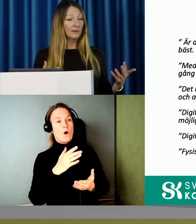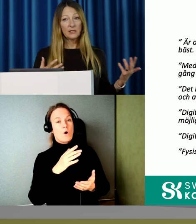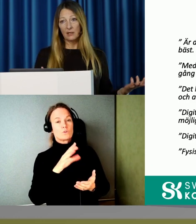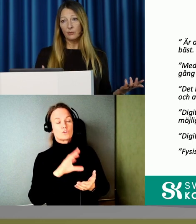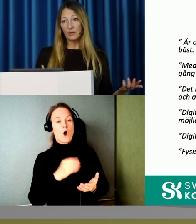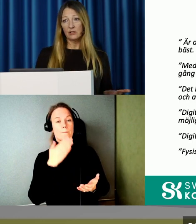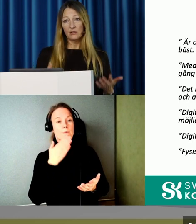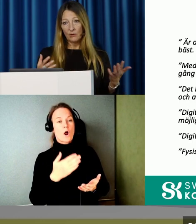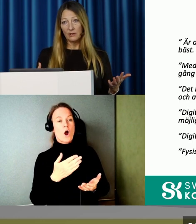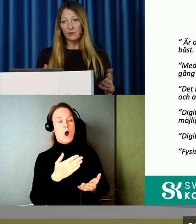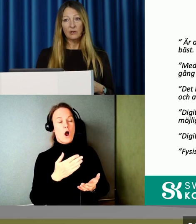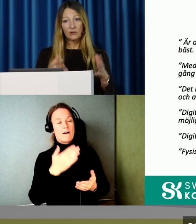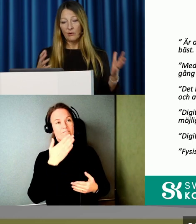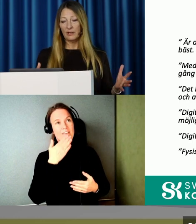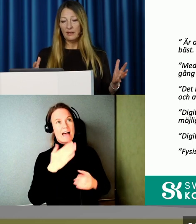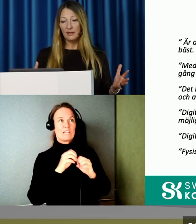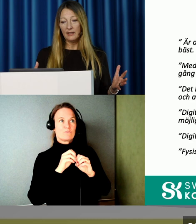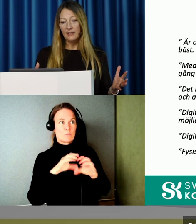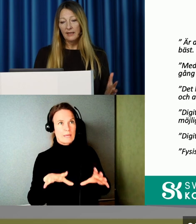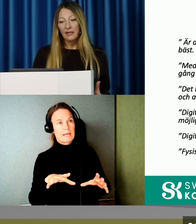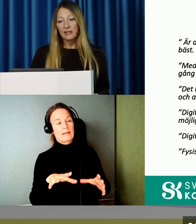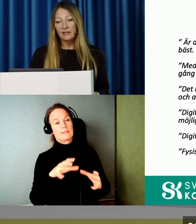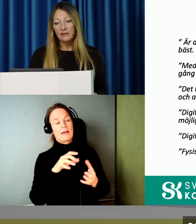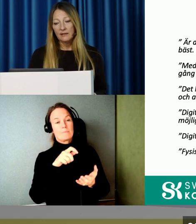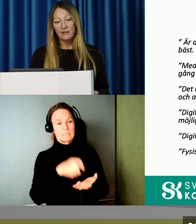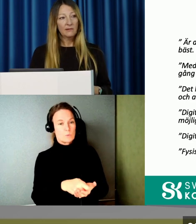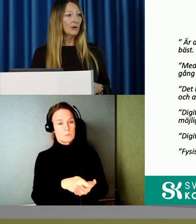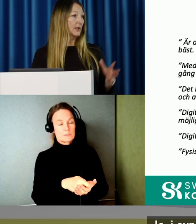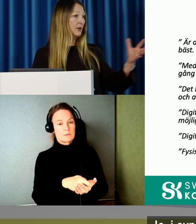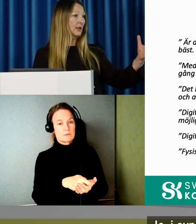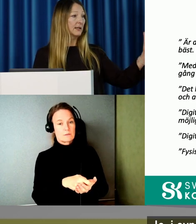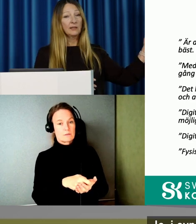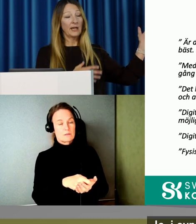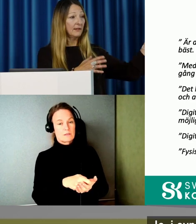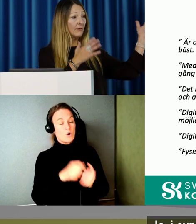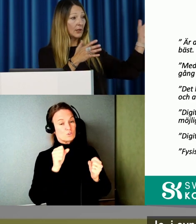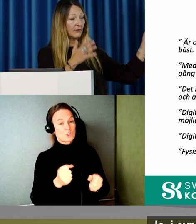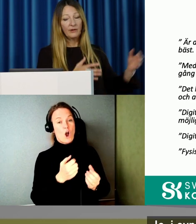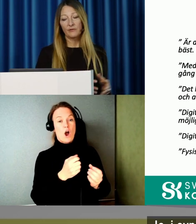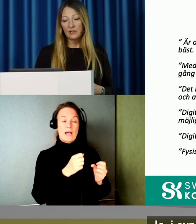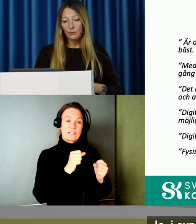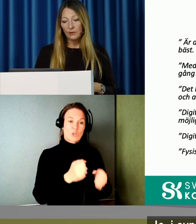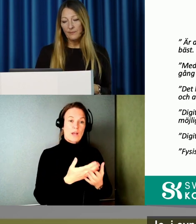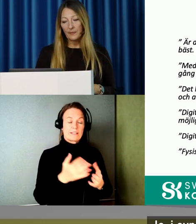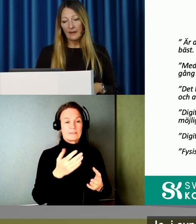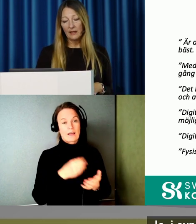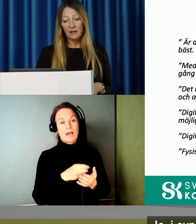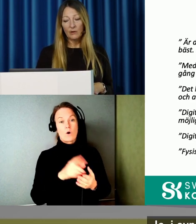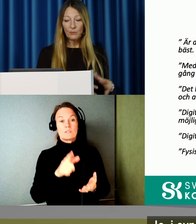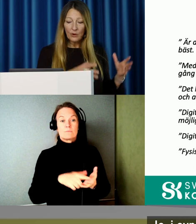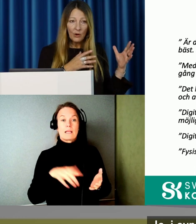medvetna beslut. Och kanske ska inte göra det, ska inte handla. Så att, ja, i synnerhet inte med det här tivoligt framför sig då.